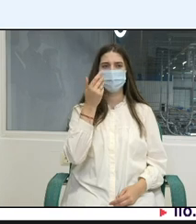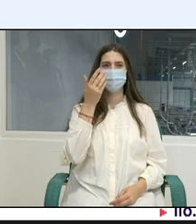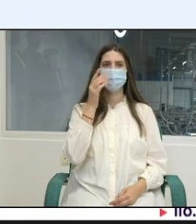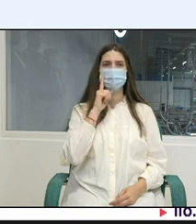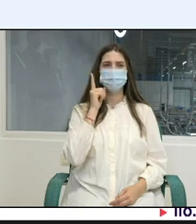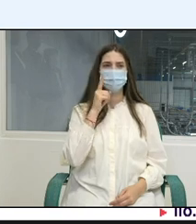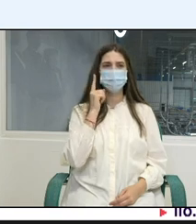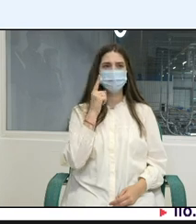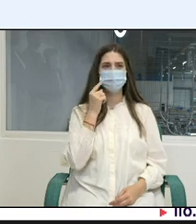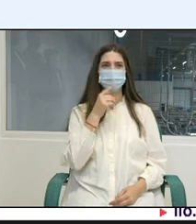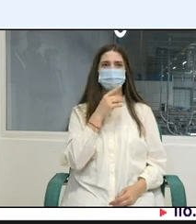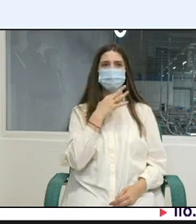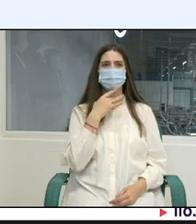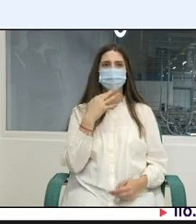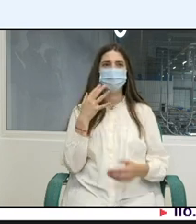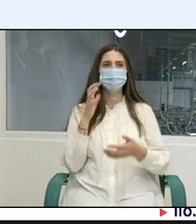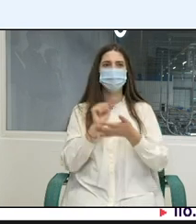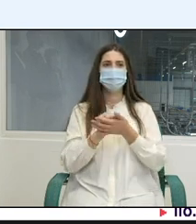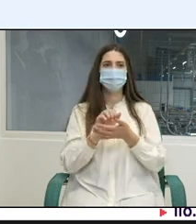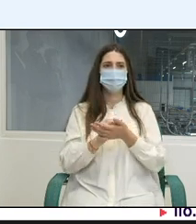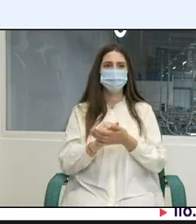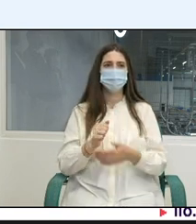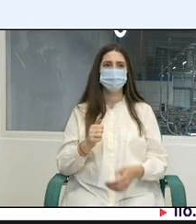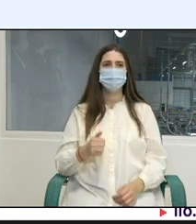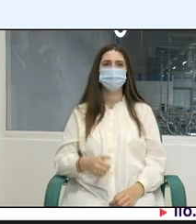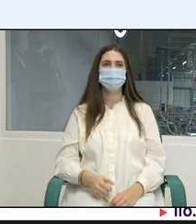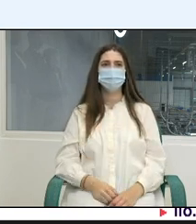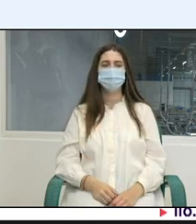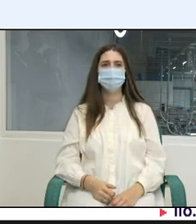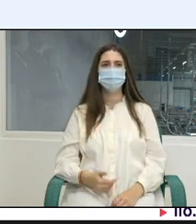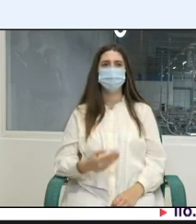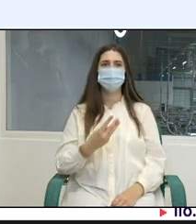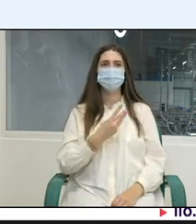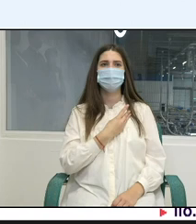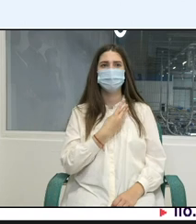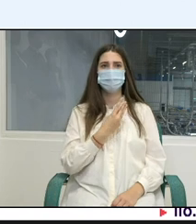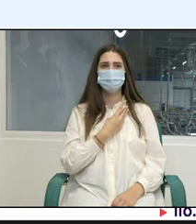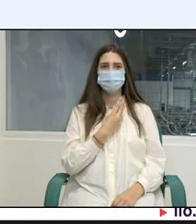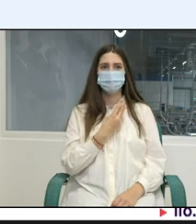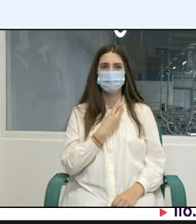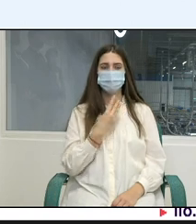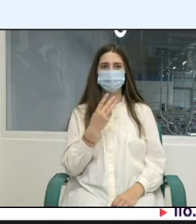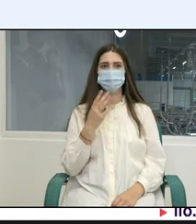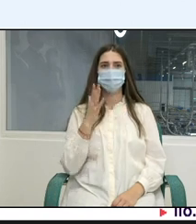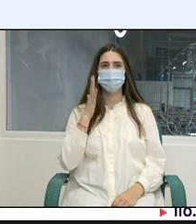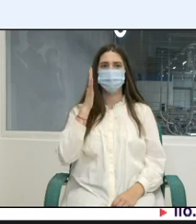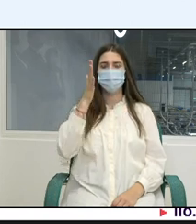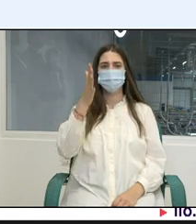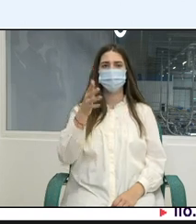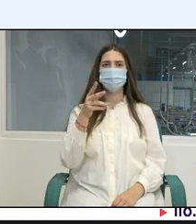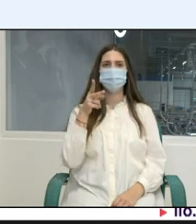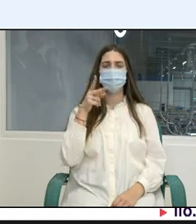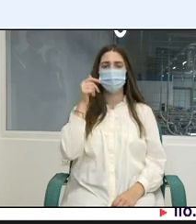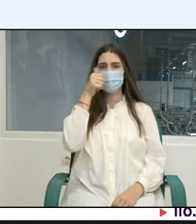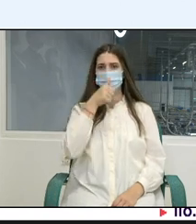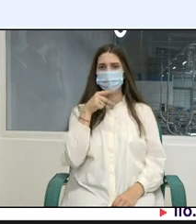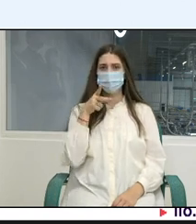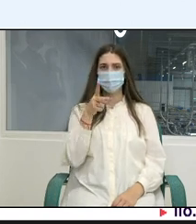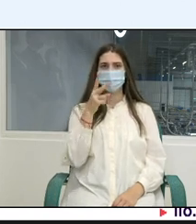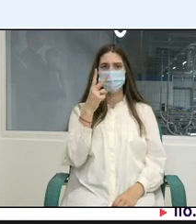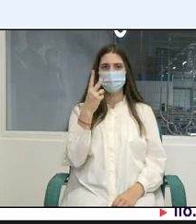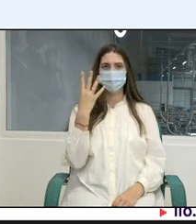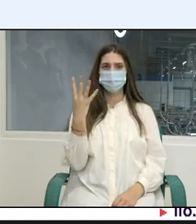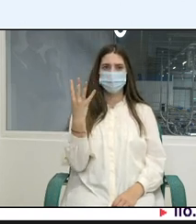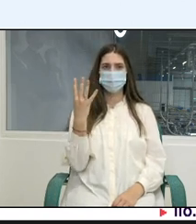și iarăși un exemplu ca măsură de performanță noi am decis în mod de comun acord să selectăm ca